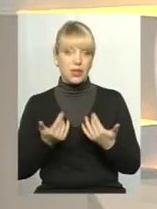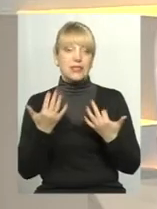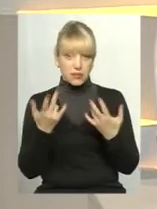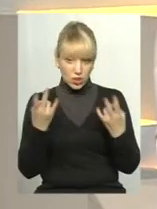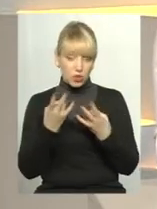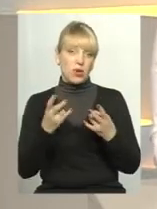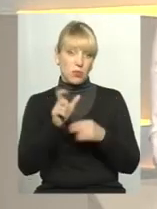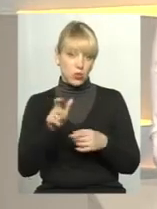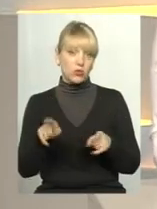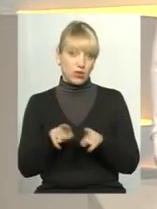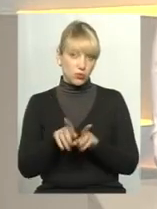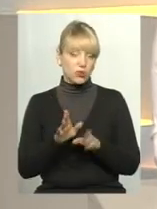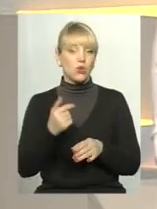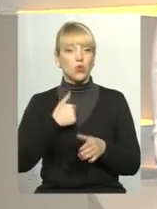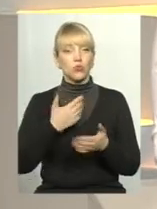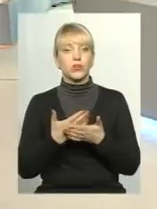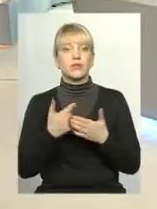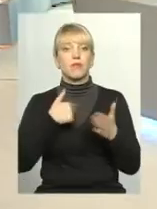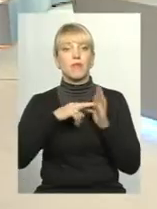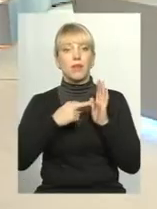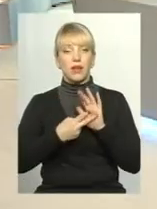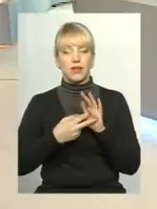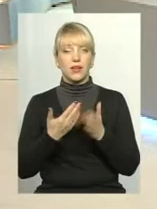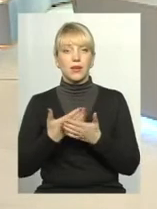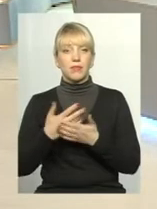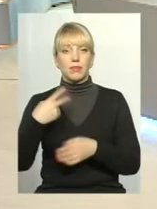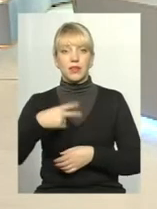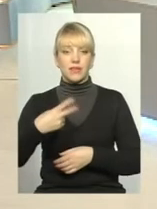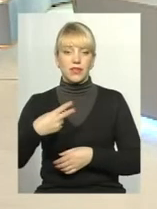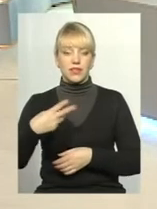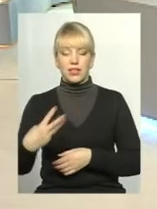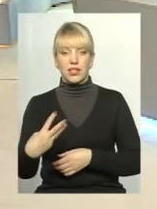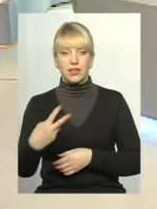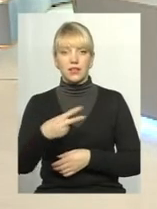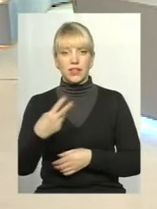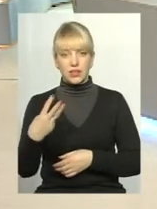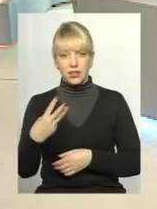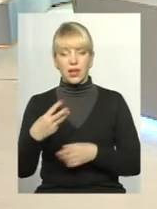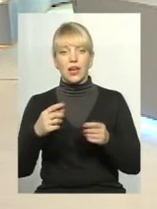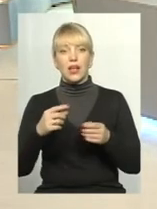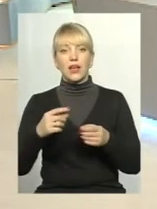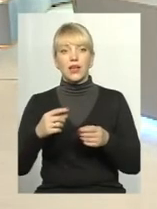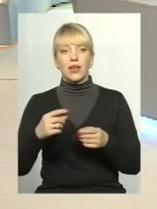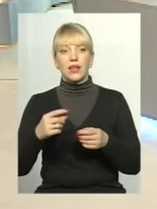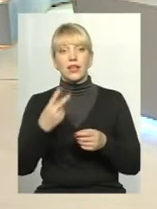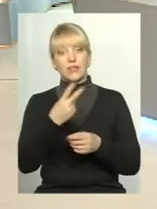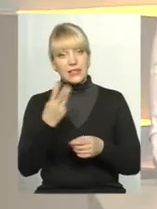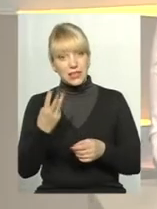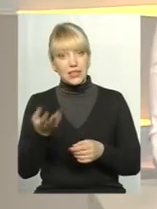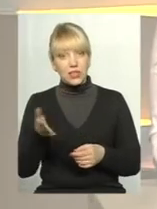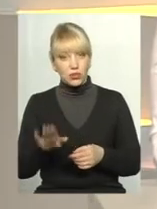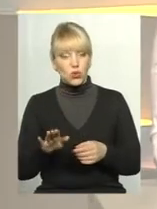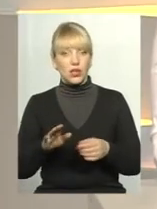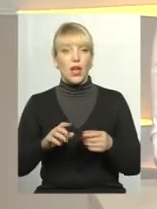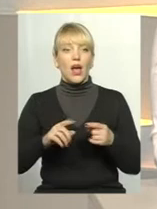треба? Але в нас по планах десь до 23 амбулаторій. Зараз 6 функціонує. Зараз 6, і